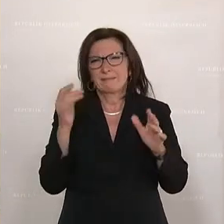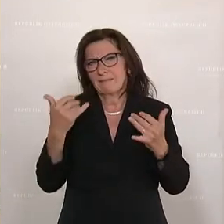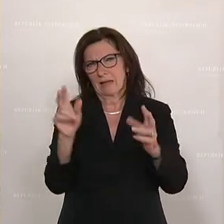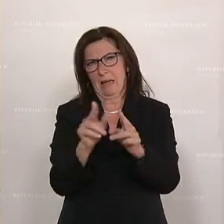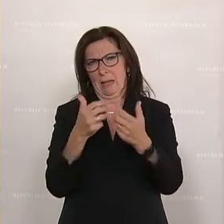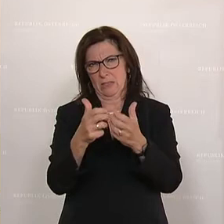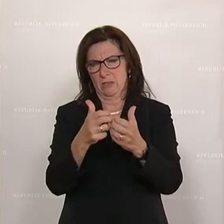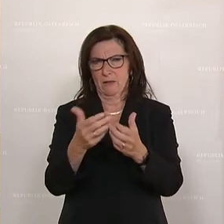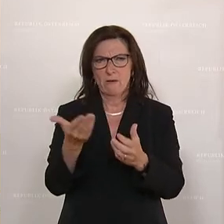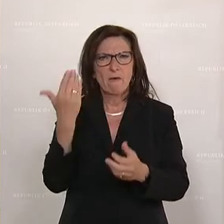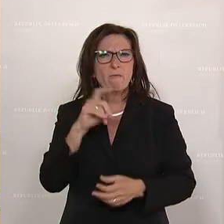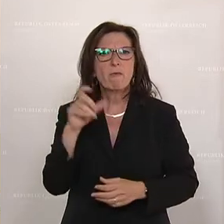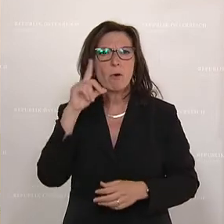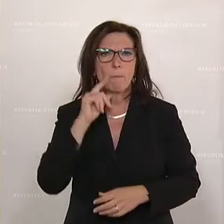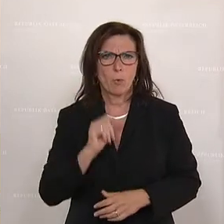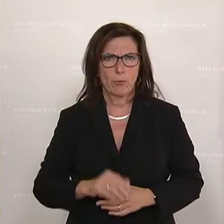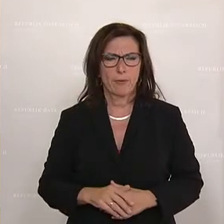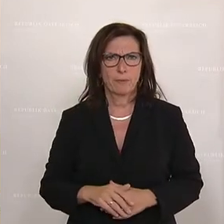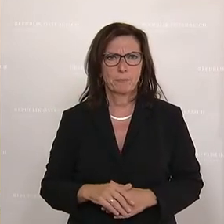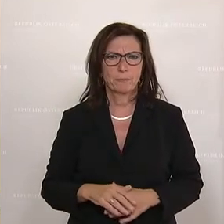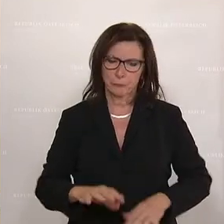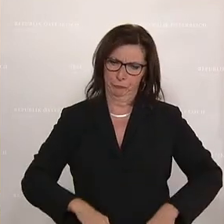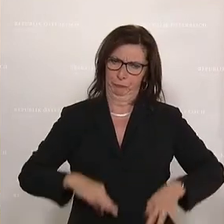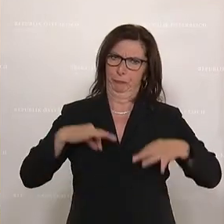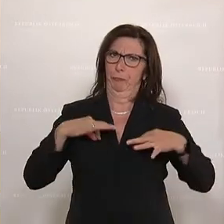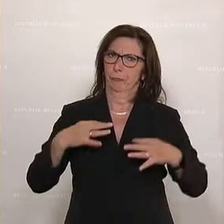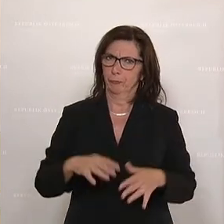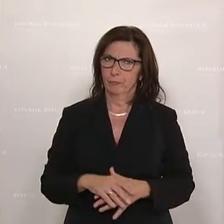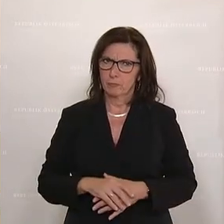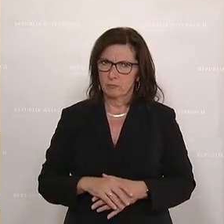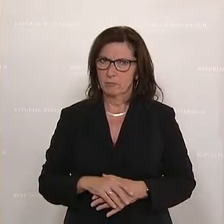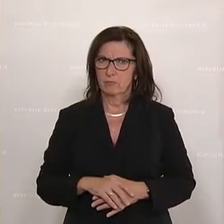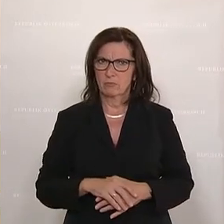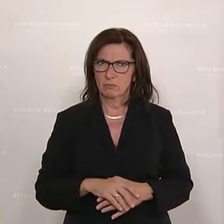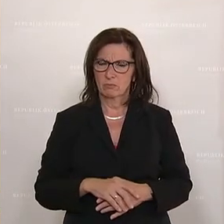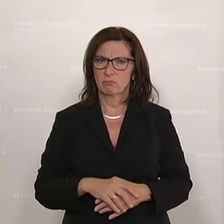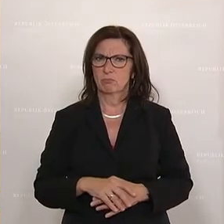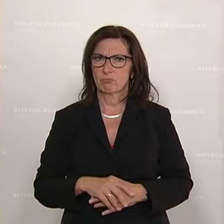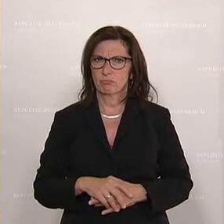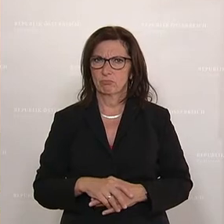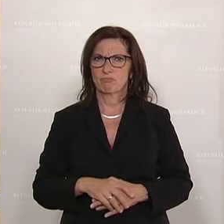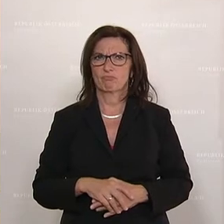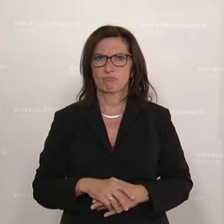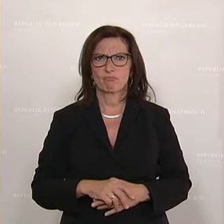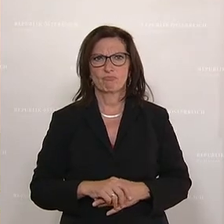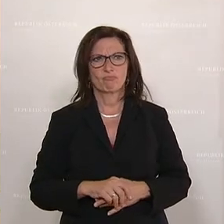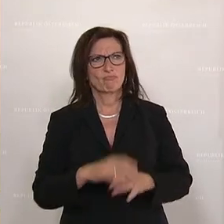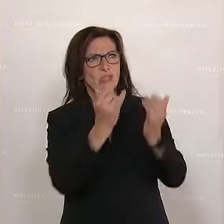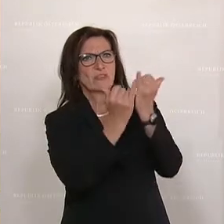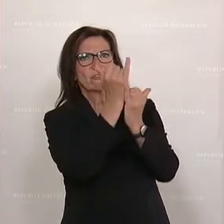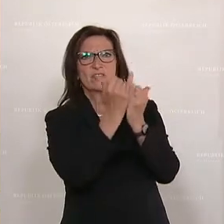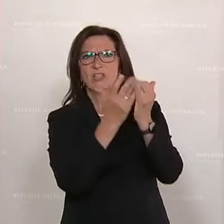Letzten Montag bin ich in der Früh meine Kühe von der Weide holen gegangen.